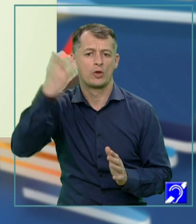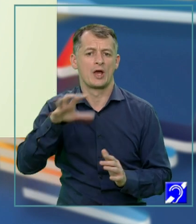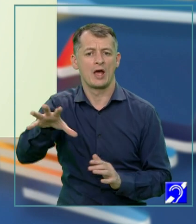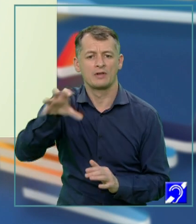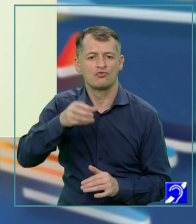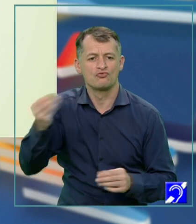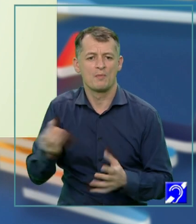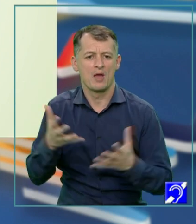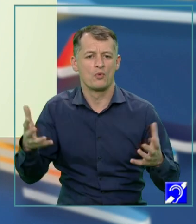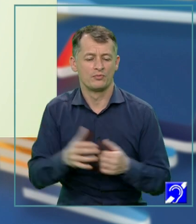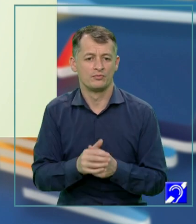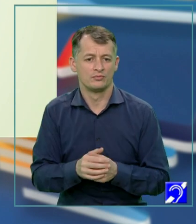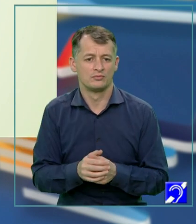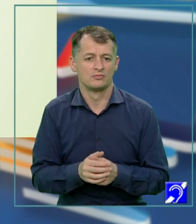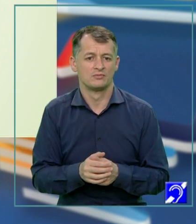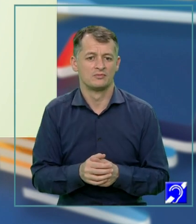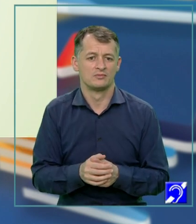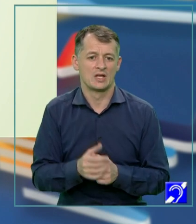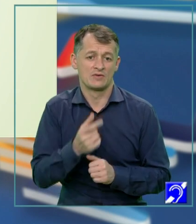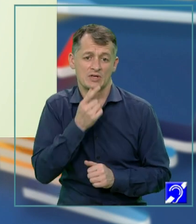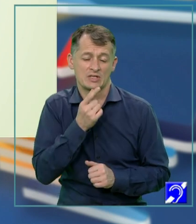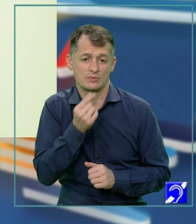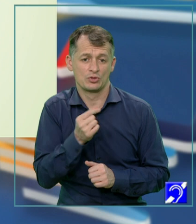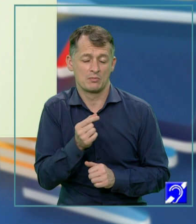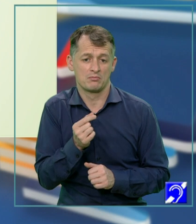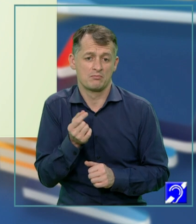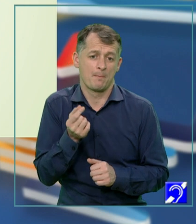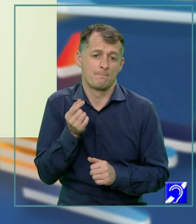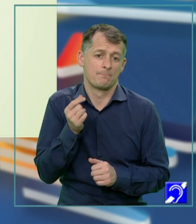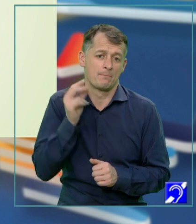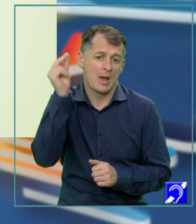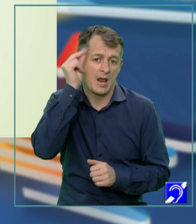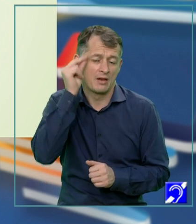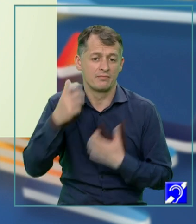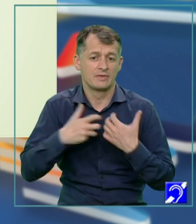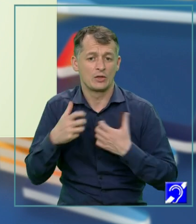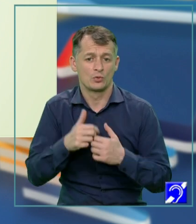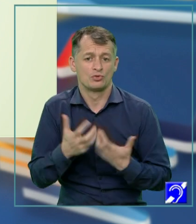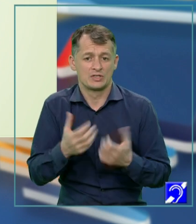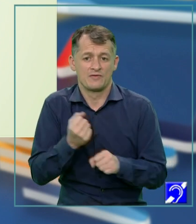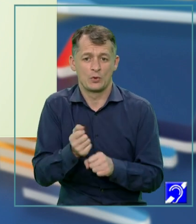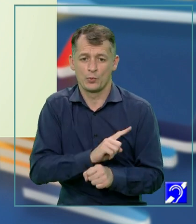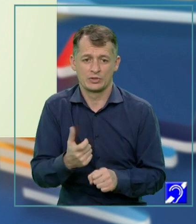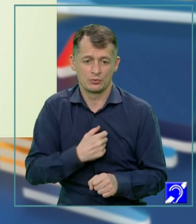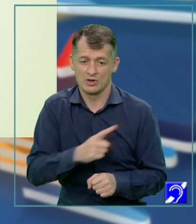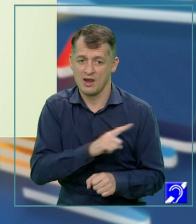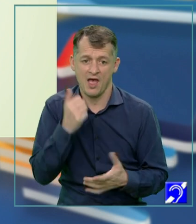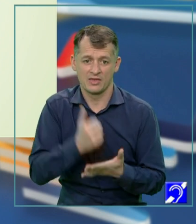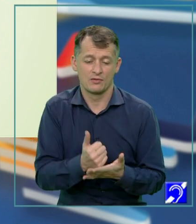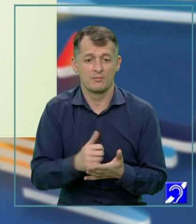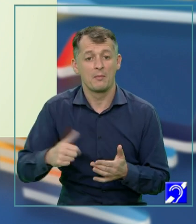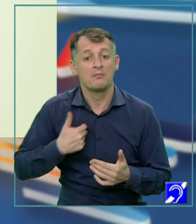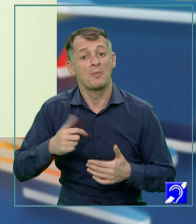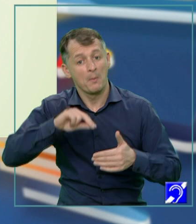atrage cel mai mult? Am să vă răspund banal. Teatrul. Ce să fac? Nu pot spune neadevăruri. Permiteți-mi să vă